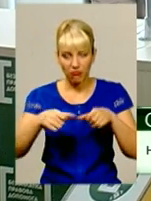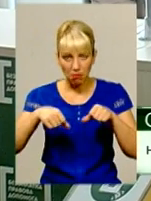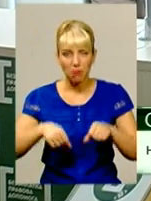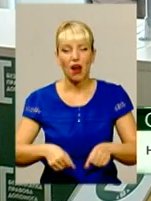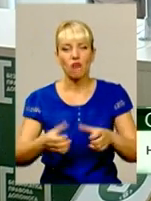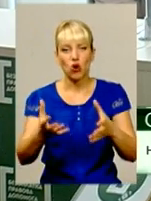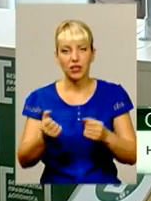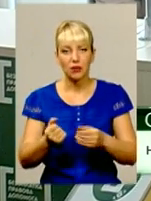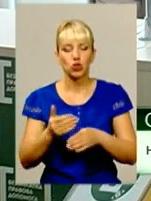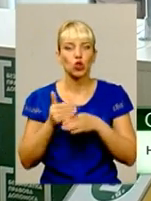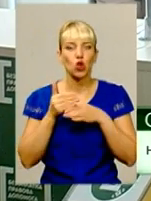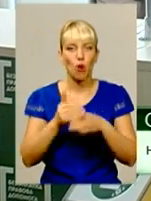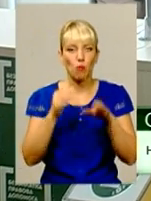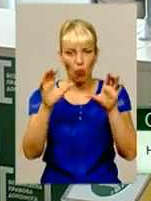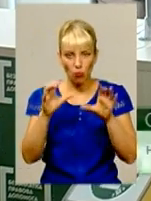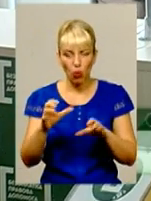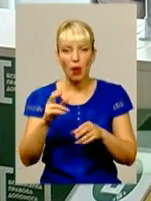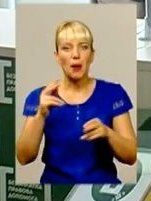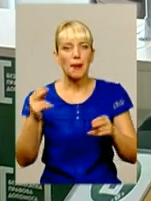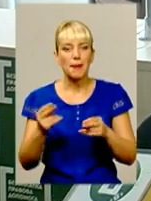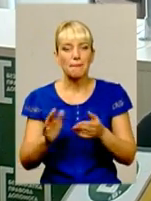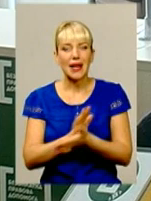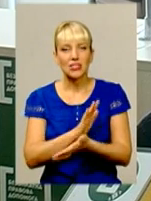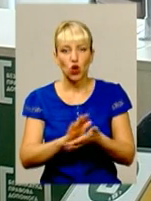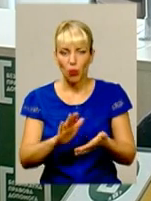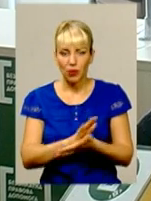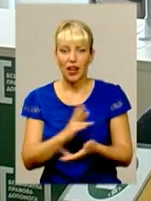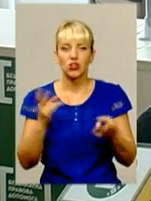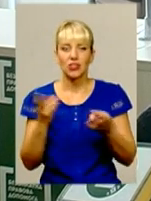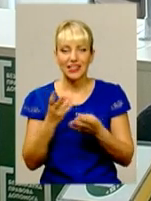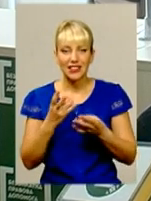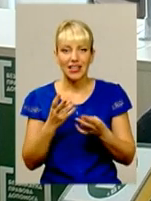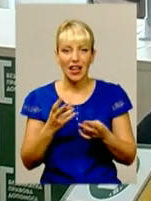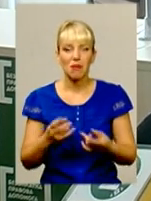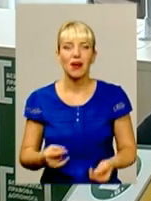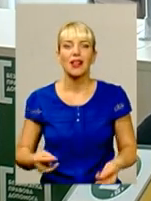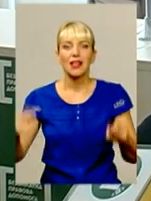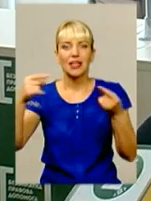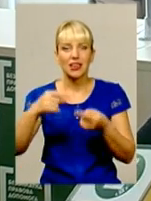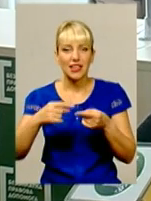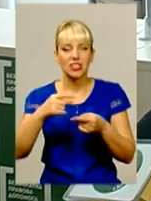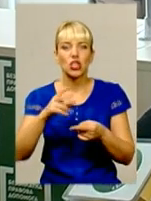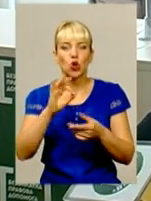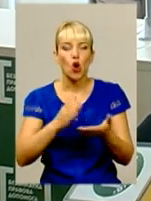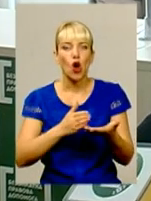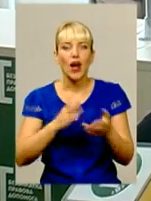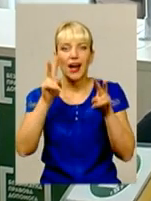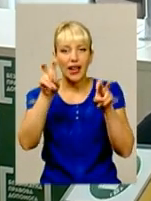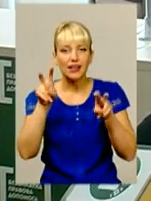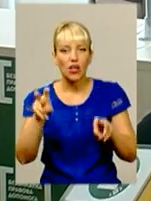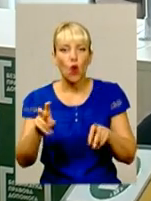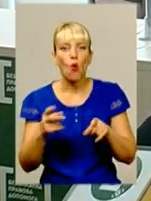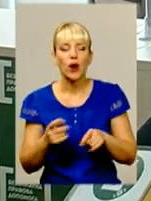допомогу безоплатно, потрібно належати до одній із категорій осіб, які визначені у законі про